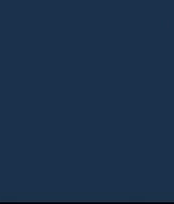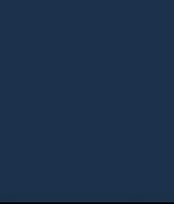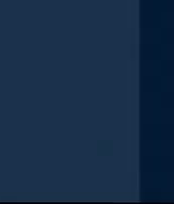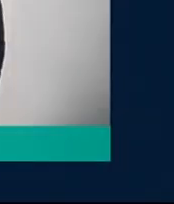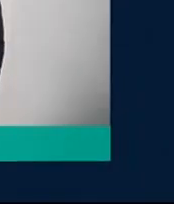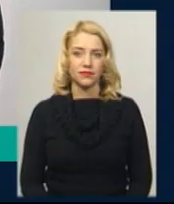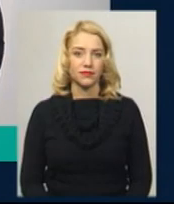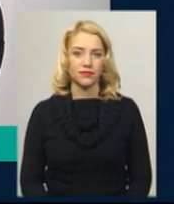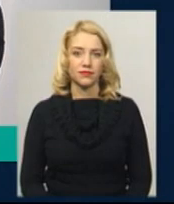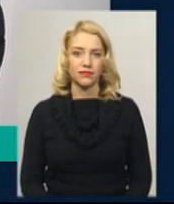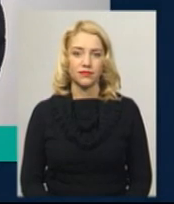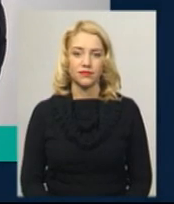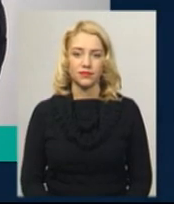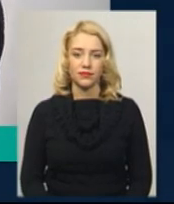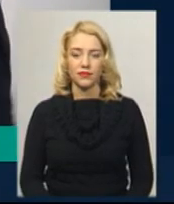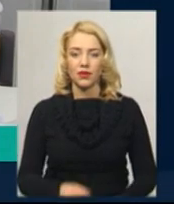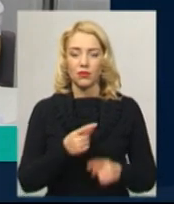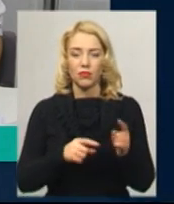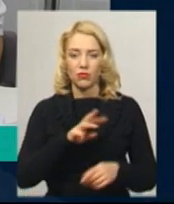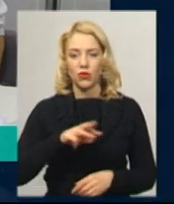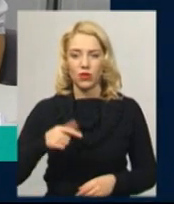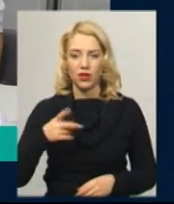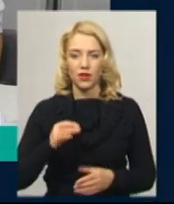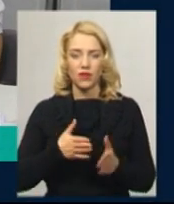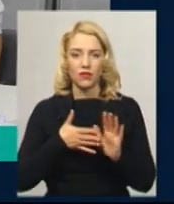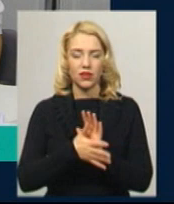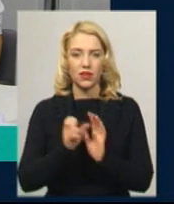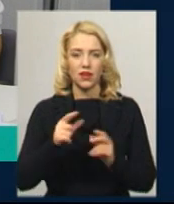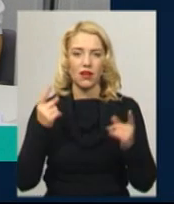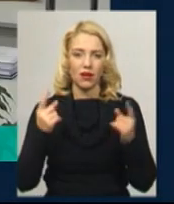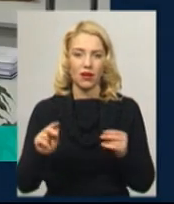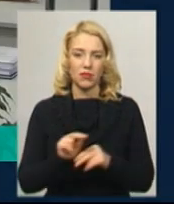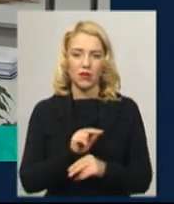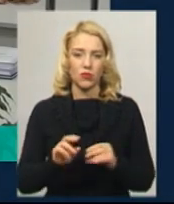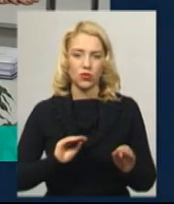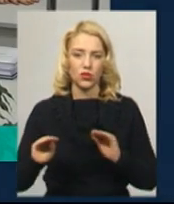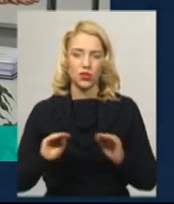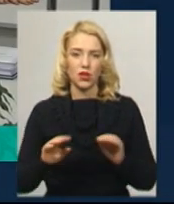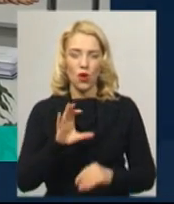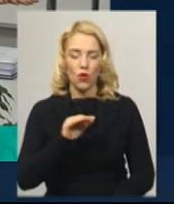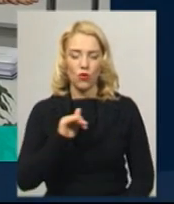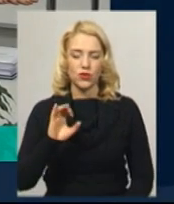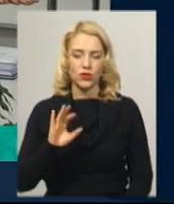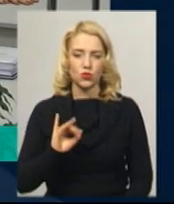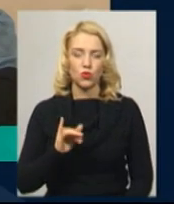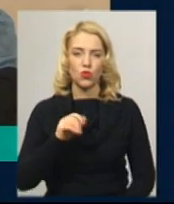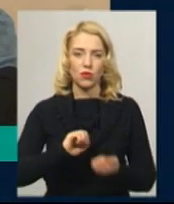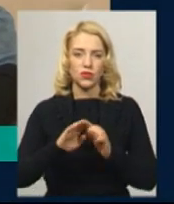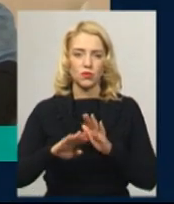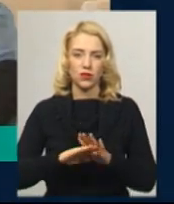Музика Майже півмільйона гривень витратили на капремонт та оснащення офісу «Опенспейс» у Кам'янці-Подільському.